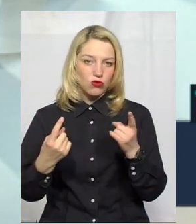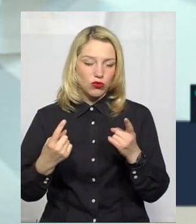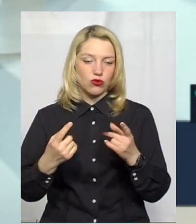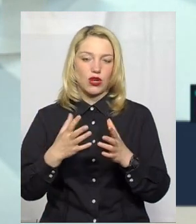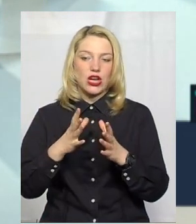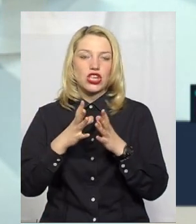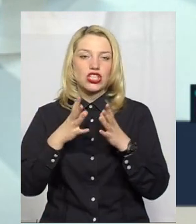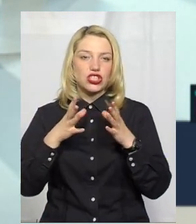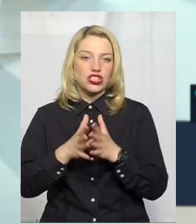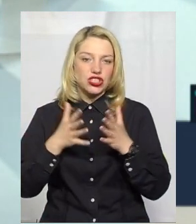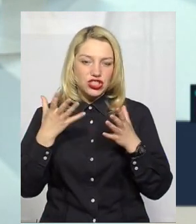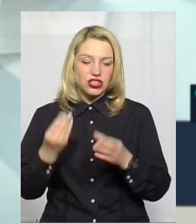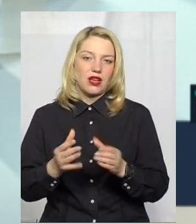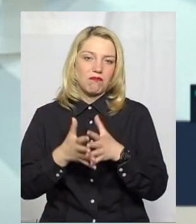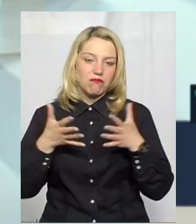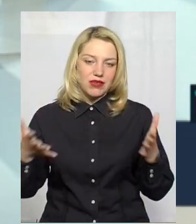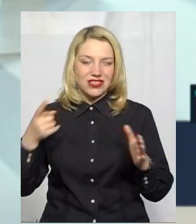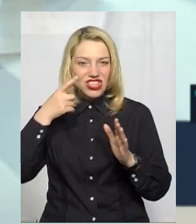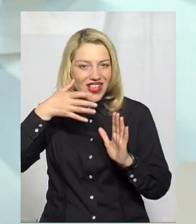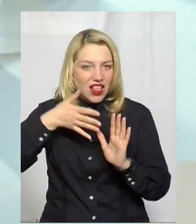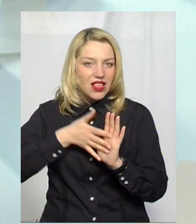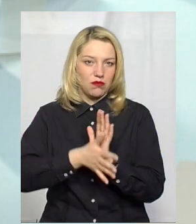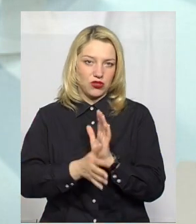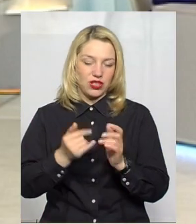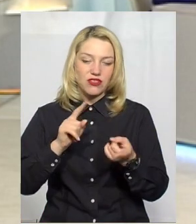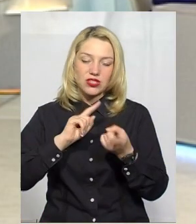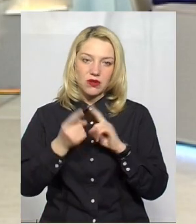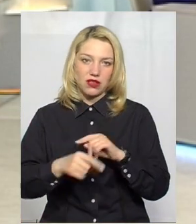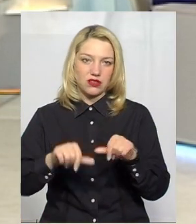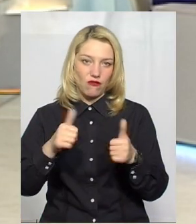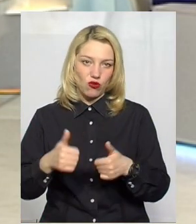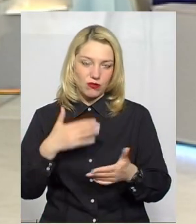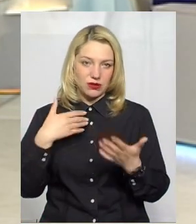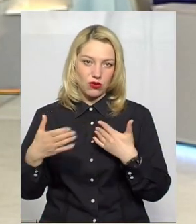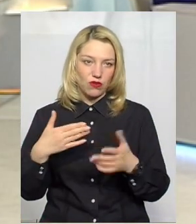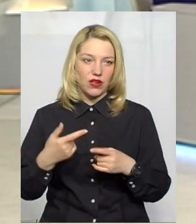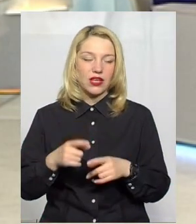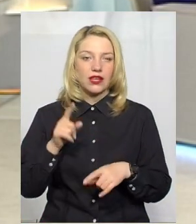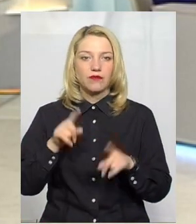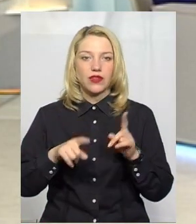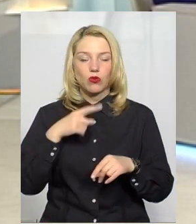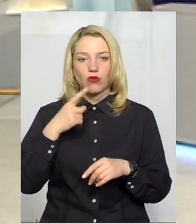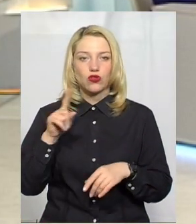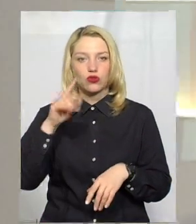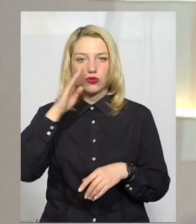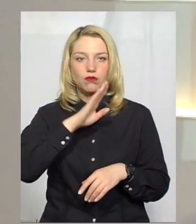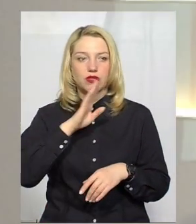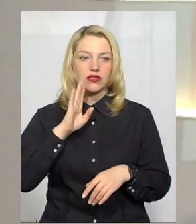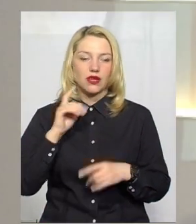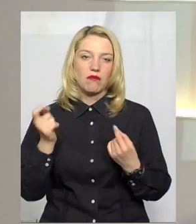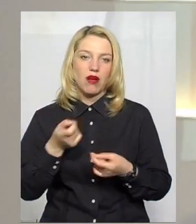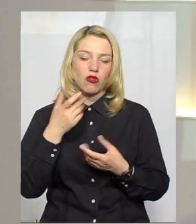сім'ях змінилося це спілкування все-таки. Знаєте, деколи закидають то, що батьки мало